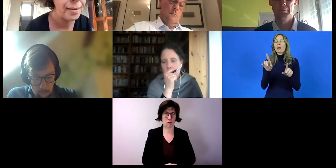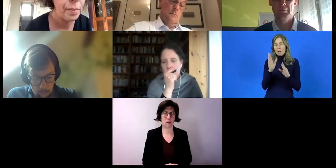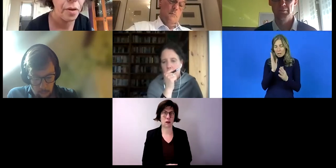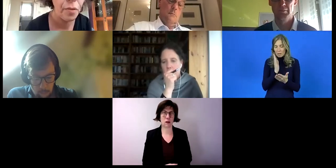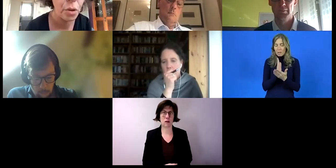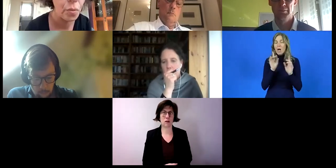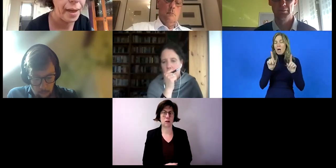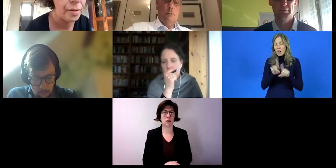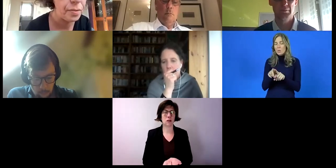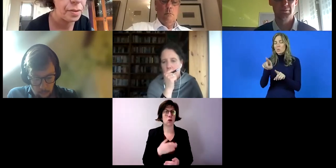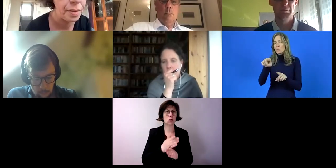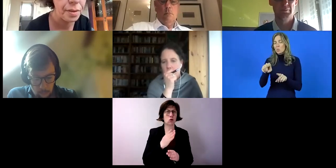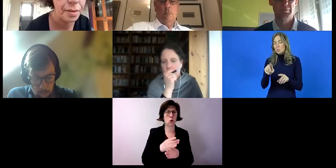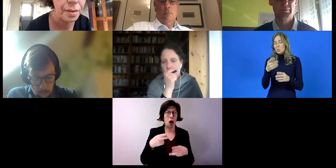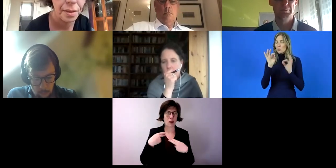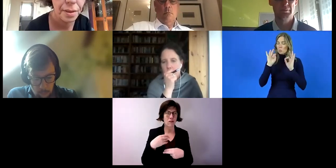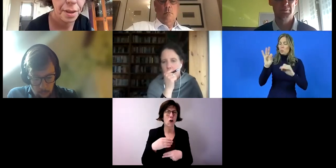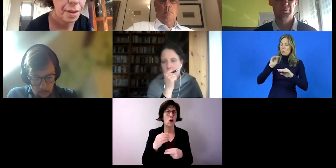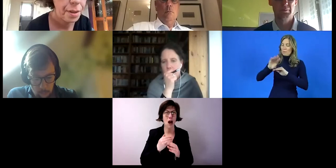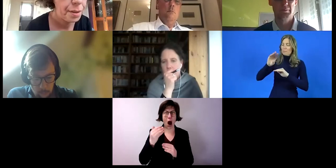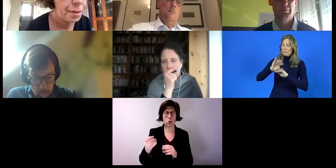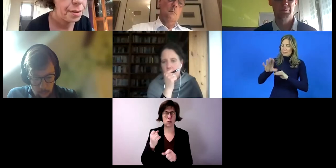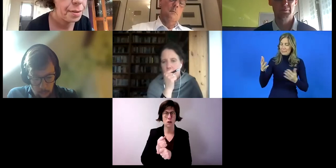Custom Work wurde schon beantwortet.